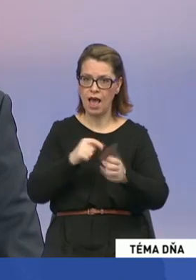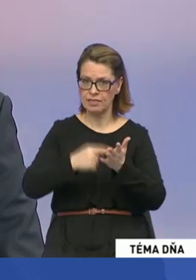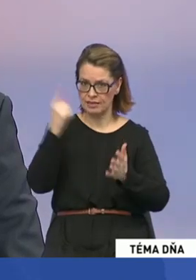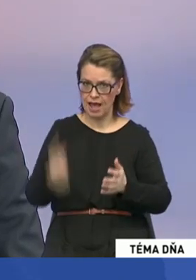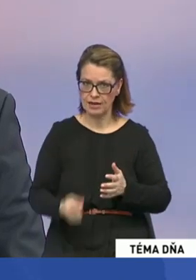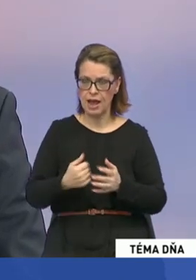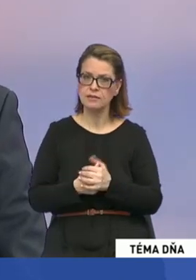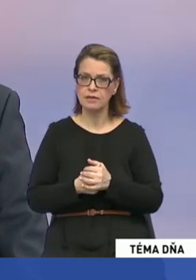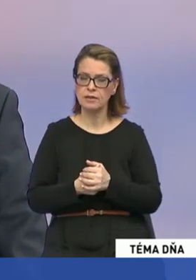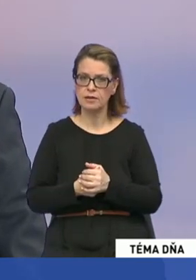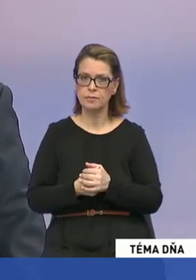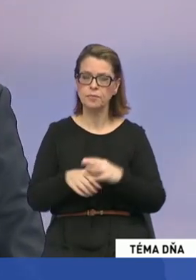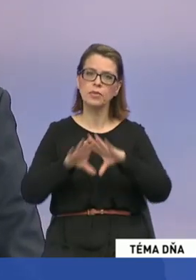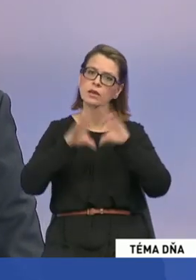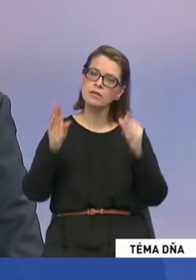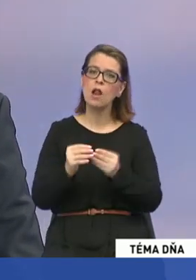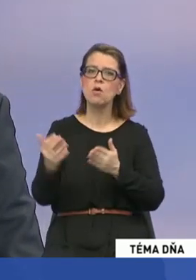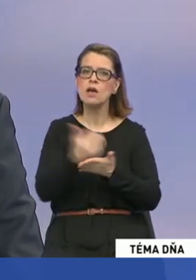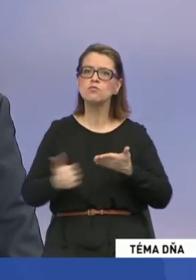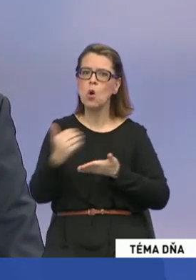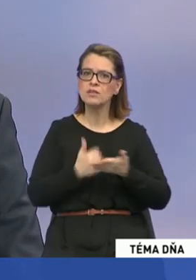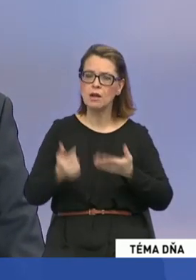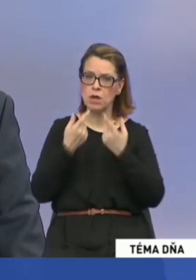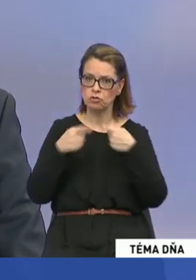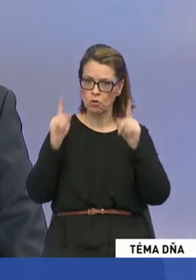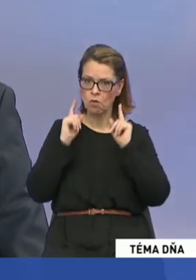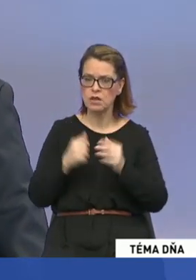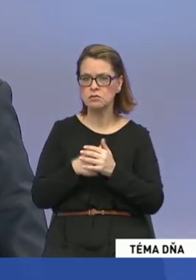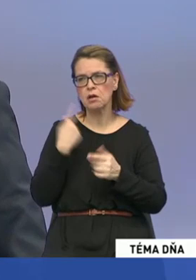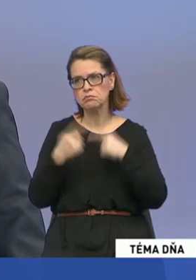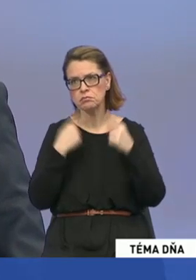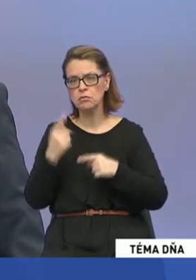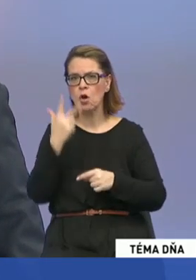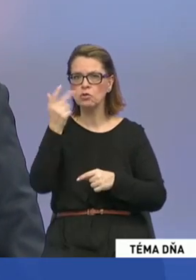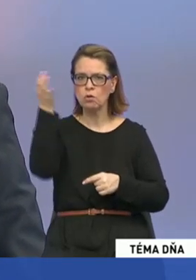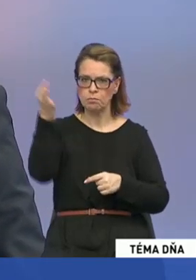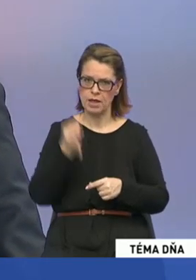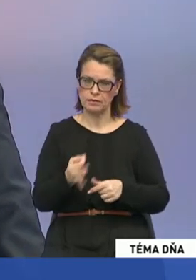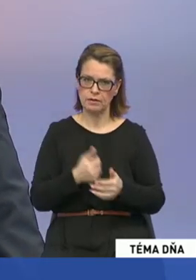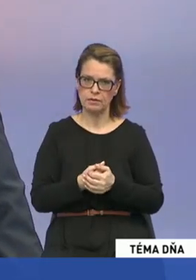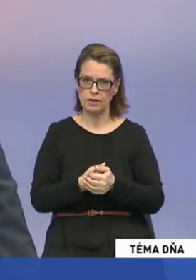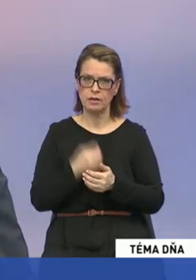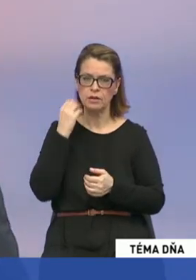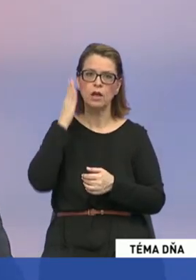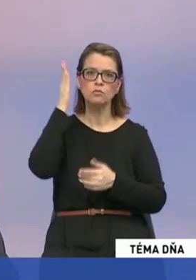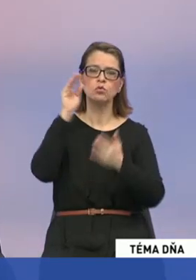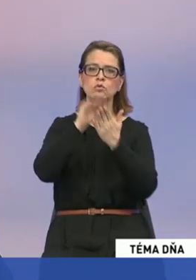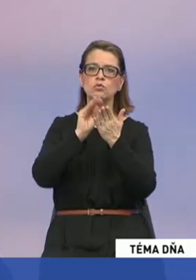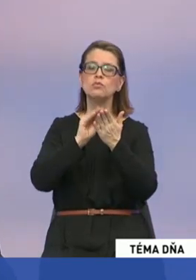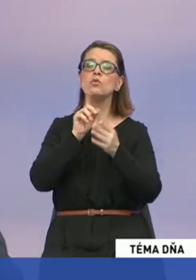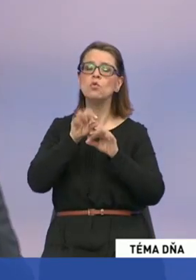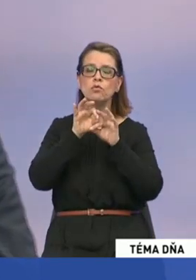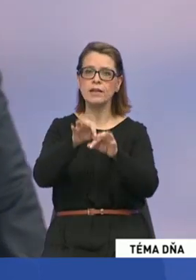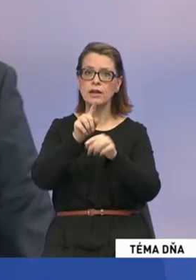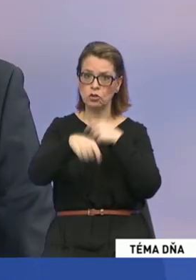porovnaní s celkovou spotrebou Slovenska sa bavíme asi o 3%. Pokiaľ budú uvedené do prevádzky